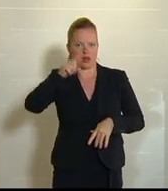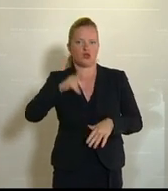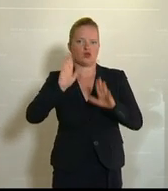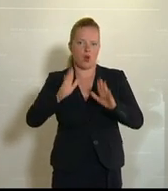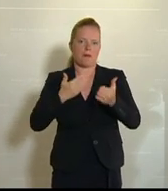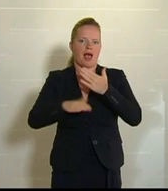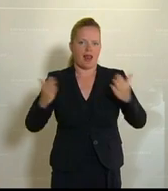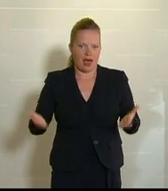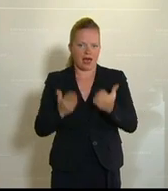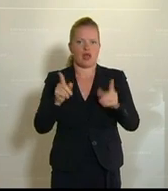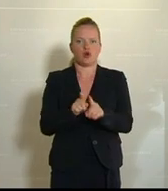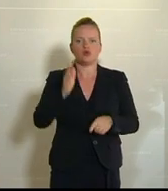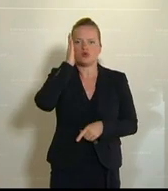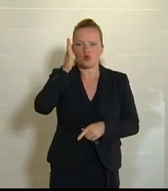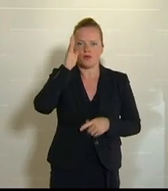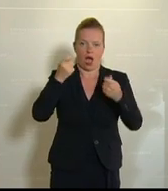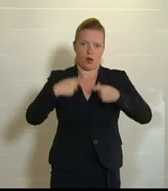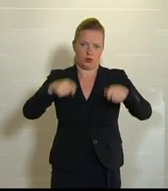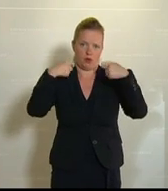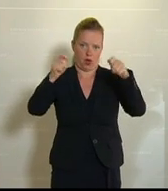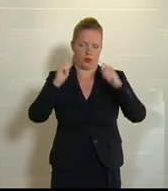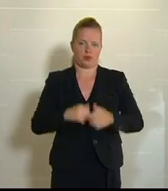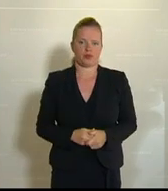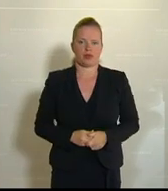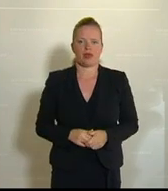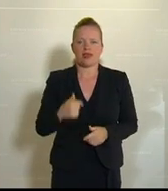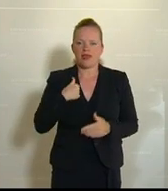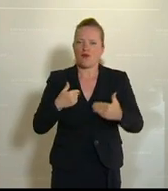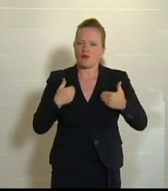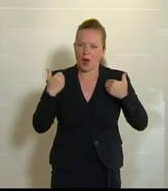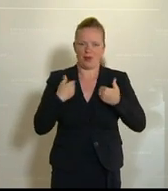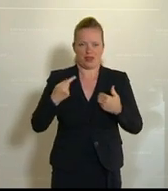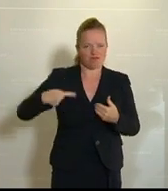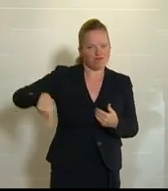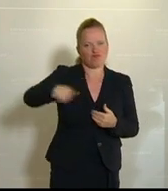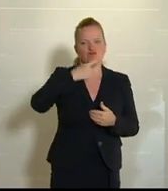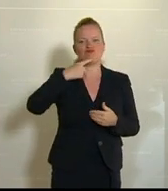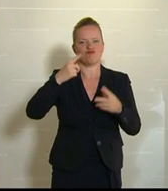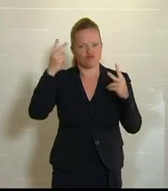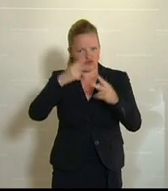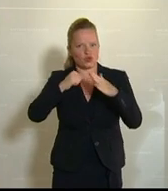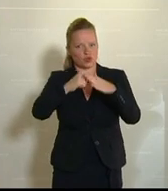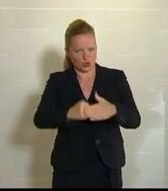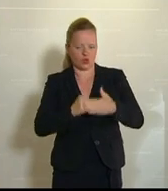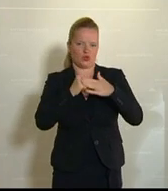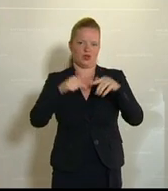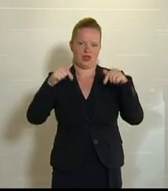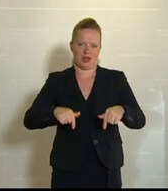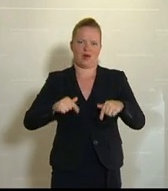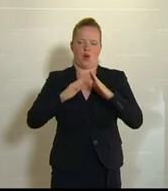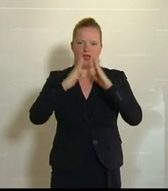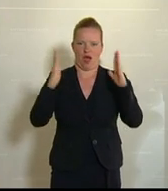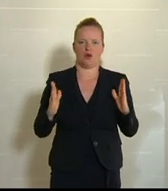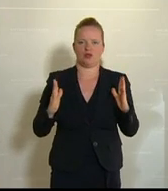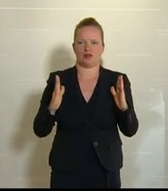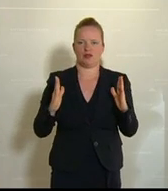in den zukünftigen Ausbau. Ich freue mich sehr über eine sehr breite Unterstützung im Hohen Haus. Ich halte